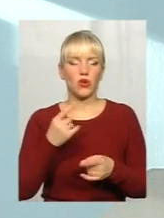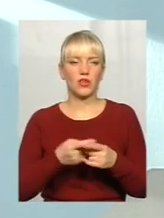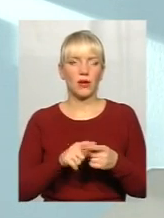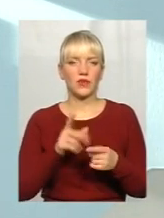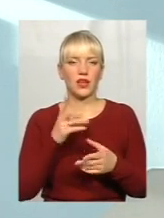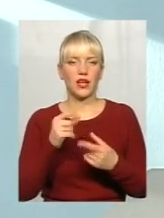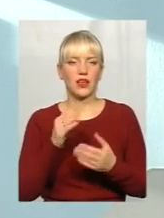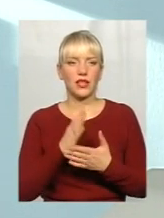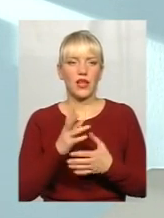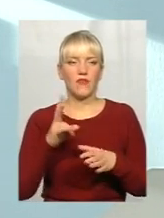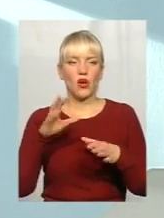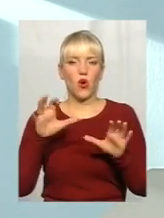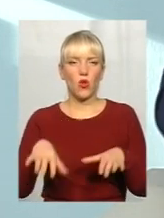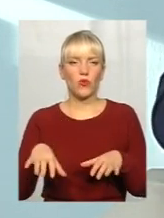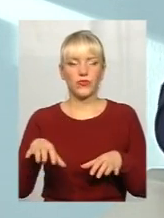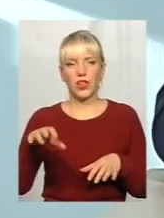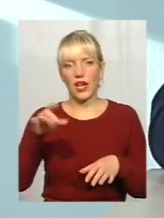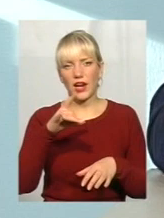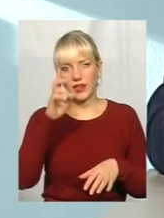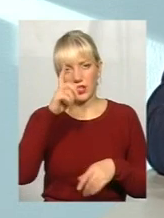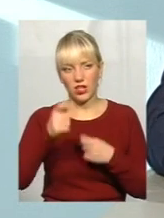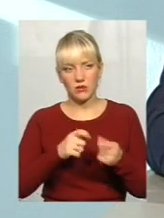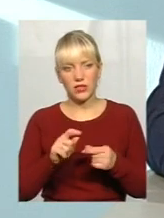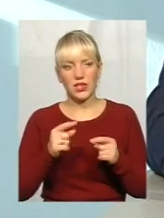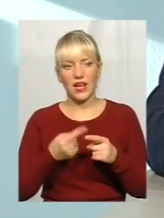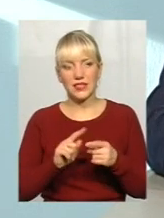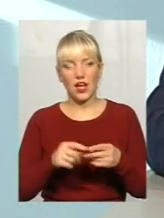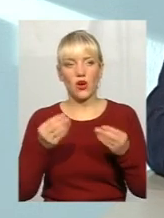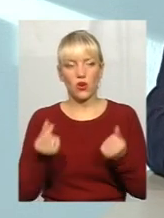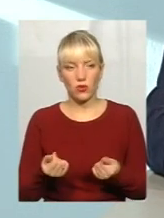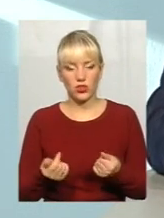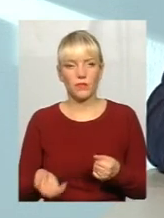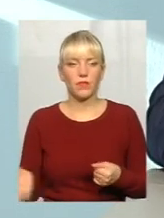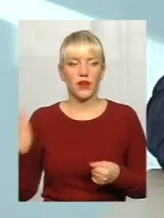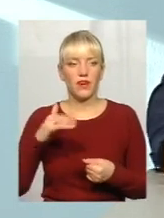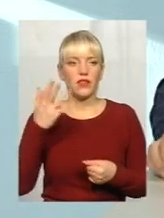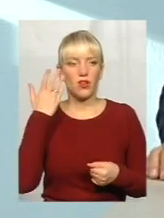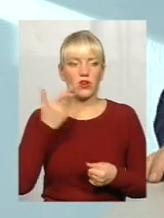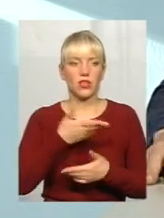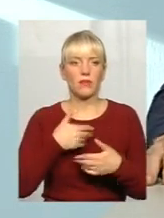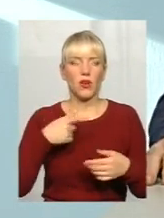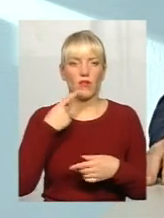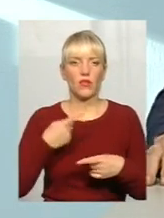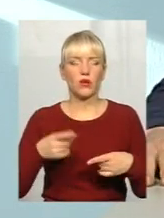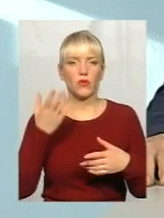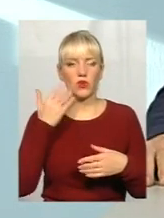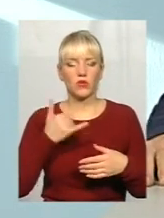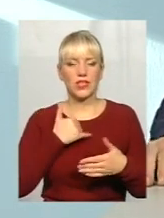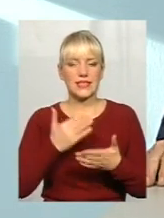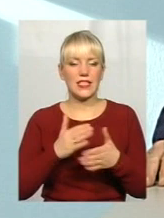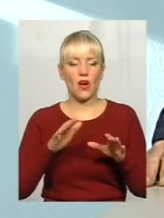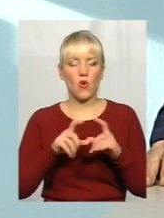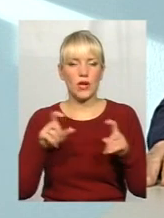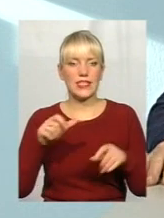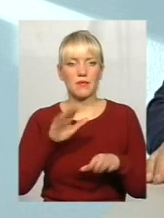де вони ще знаходяться в голів в райдержадміністрації. Тому, а це гроші. Давайте ми, коли ми говоримо, що в нас є отакі органи місцевого самоврядування,